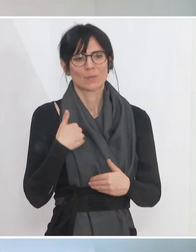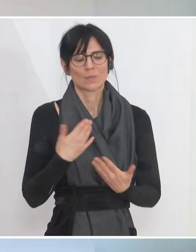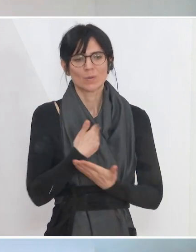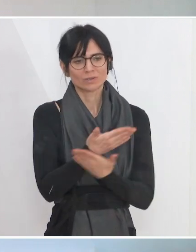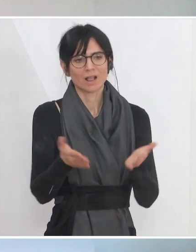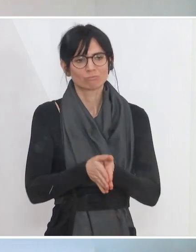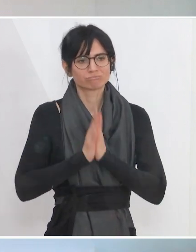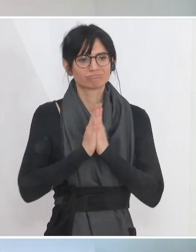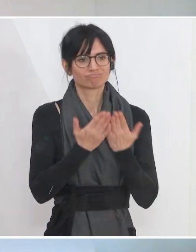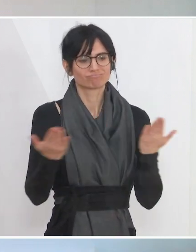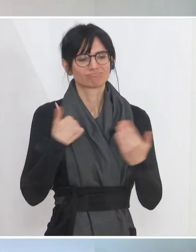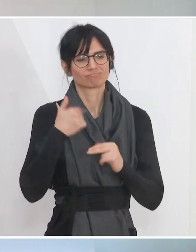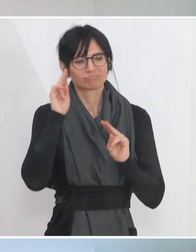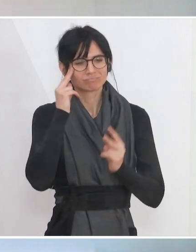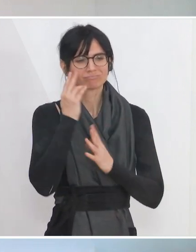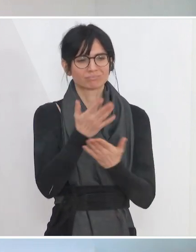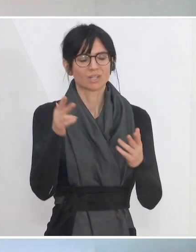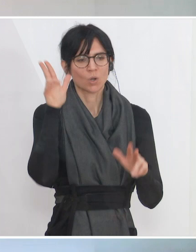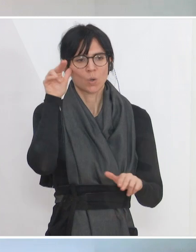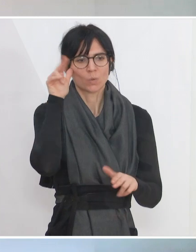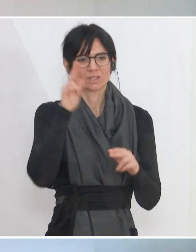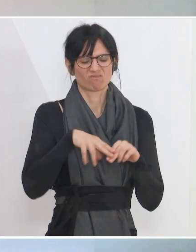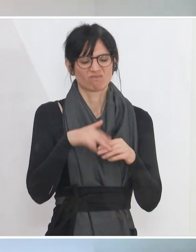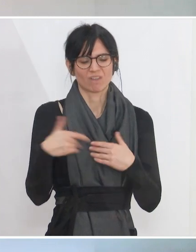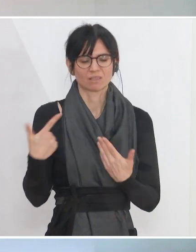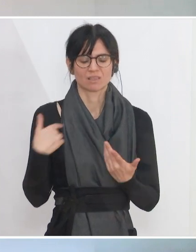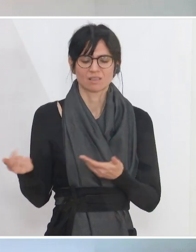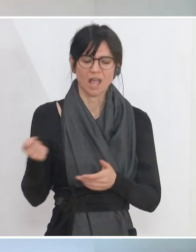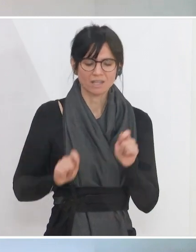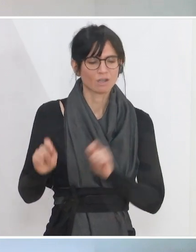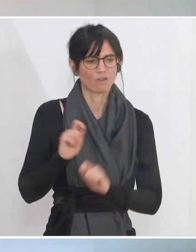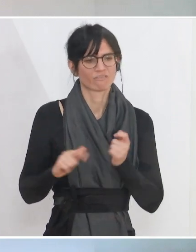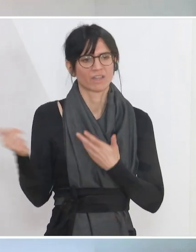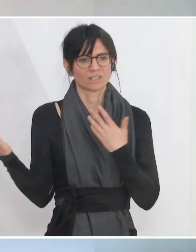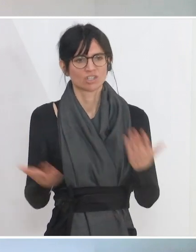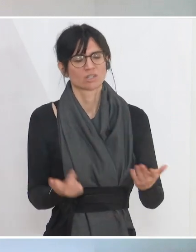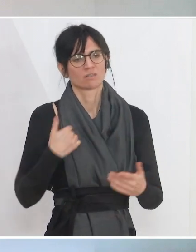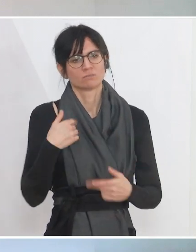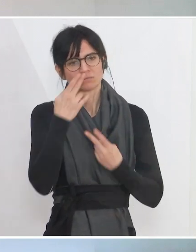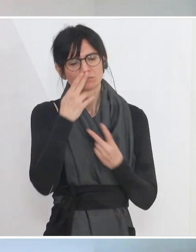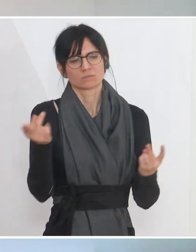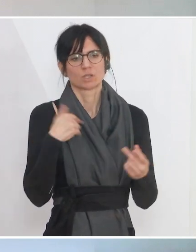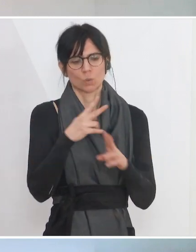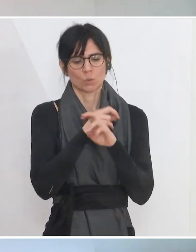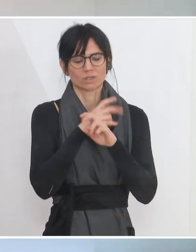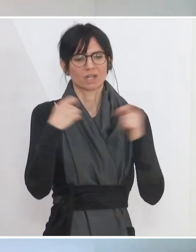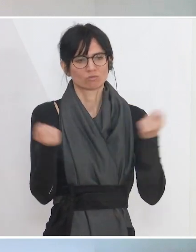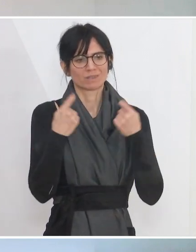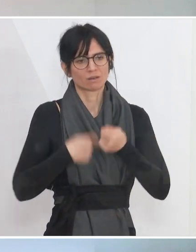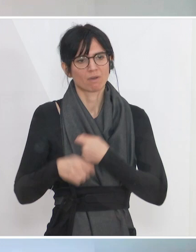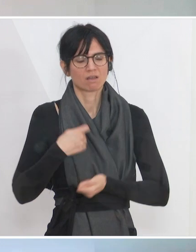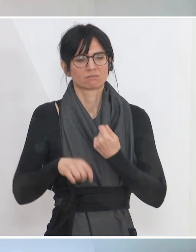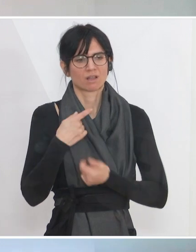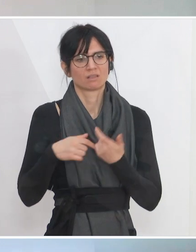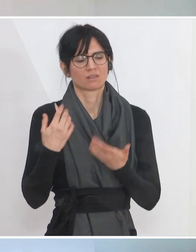bitten, wieder darüber nachzudenken zu Ostern, wenn Geschenke gekauft werden, hier zu schauen, den österreichischen Handel, die